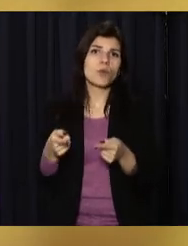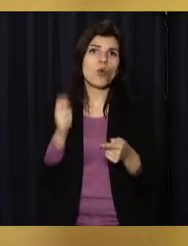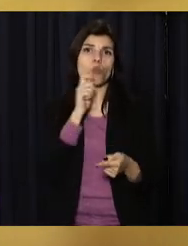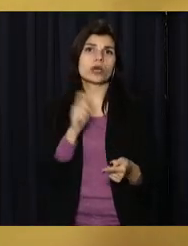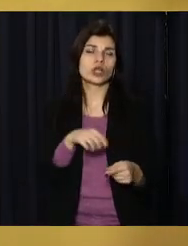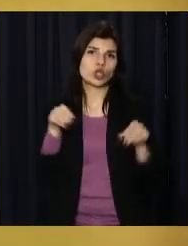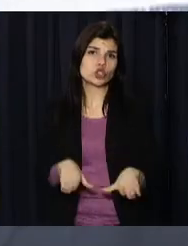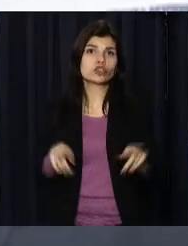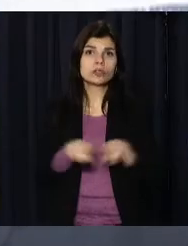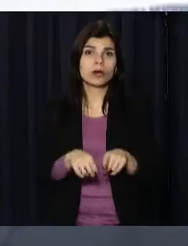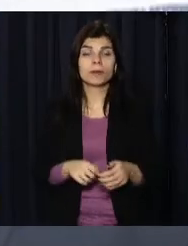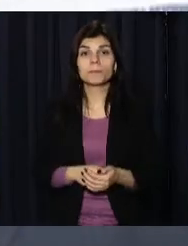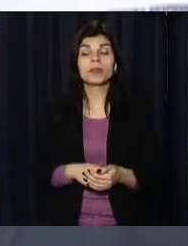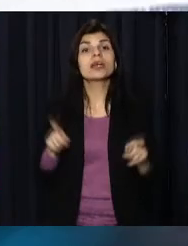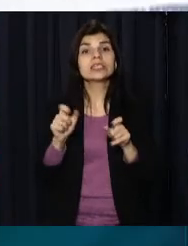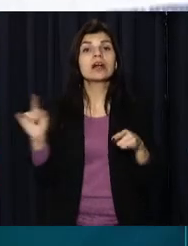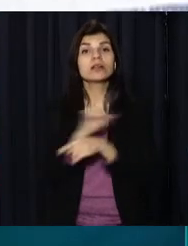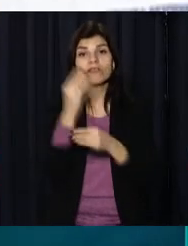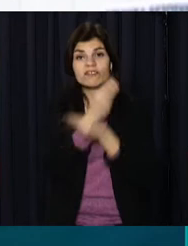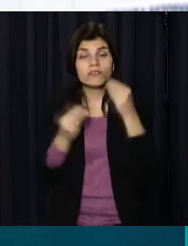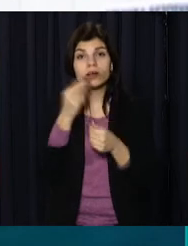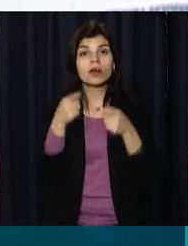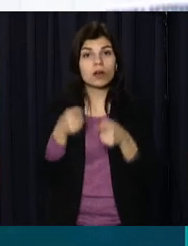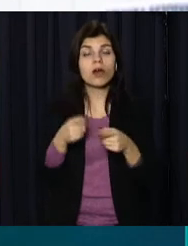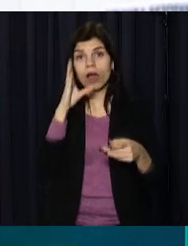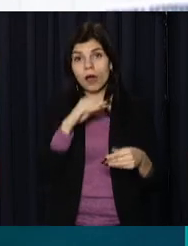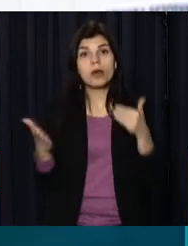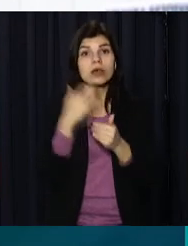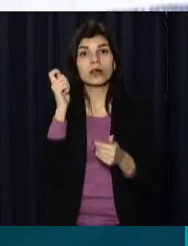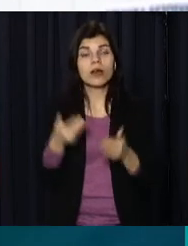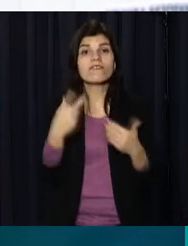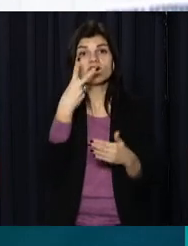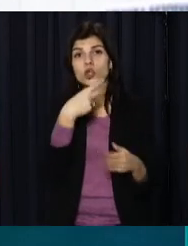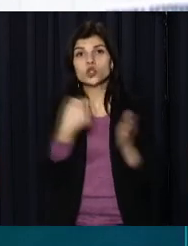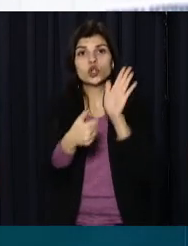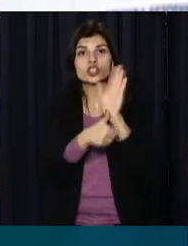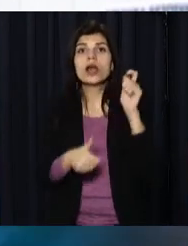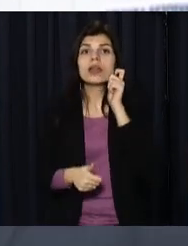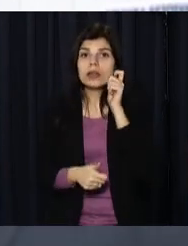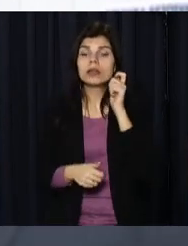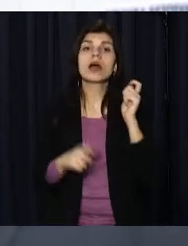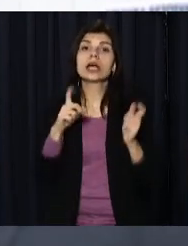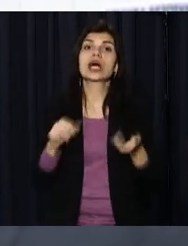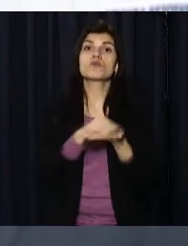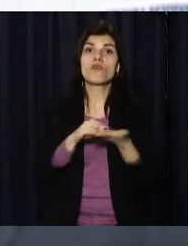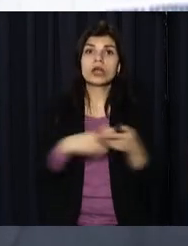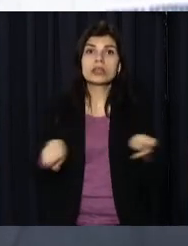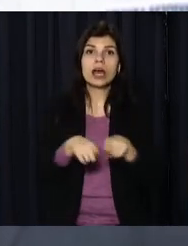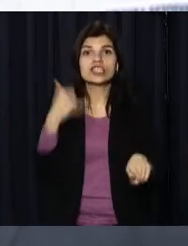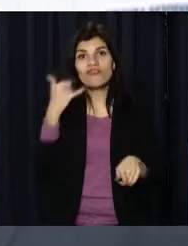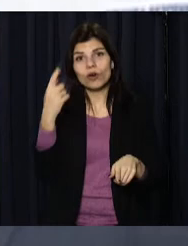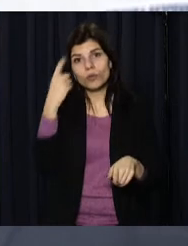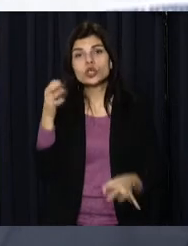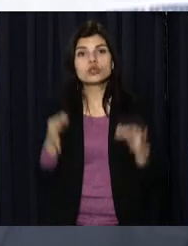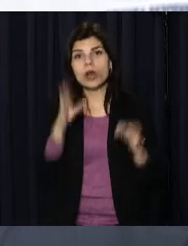Україну вирішили. За псевдомінування передбачене покарання у вигляді позбавлення волі від 2 до 6 років, а за повторний такий